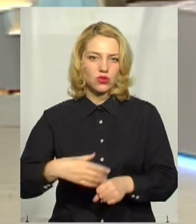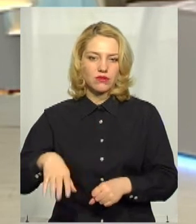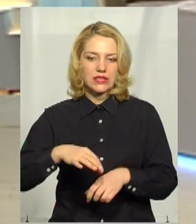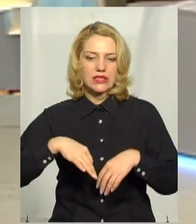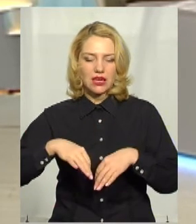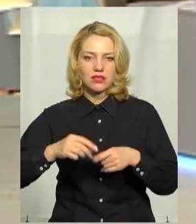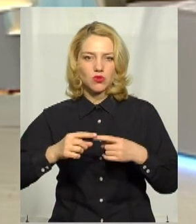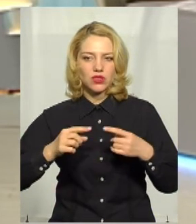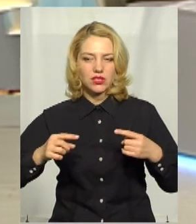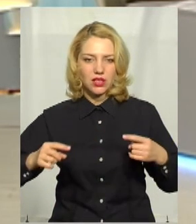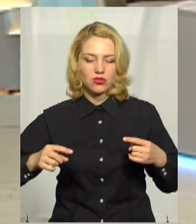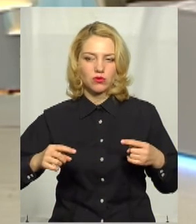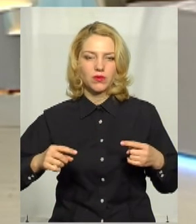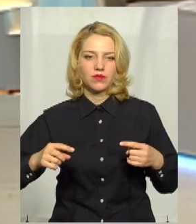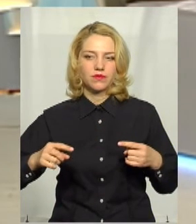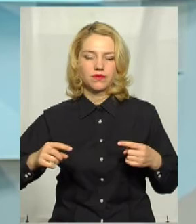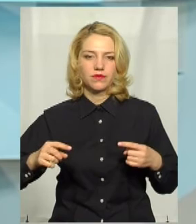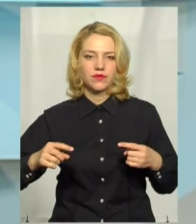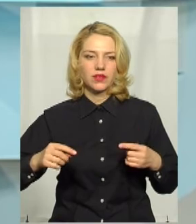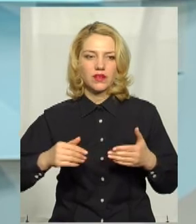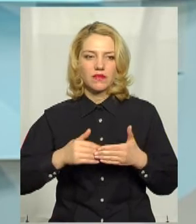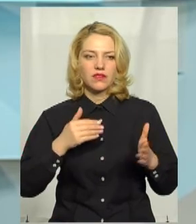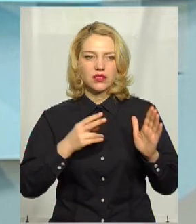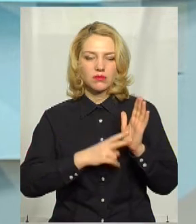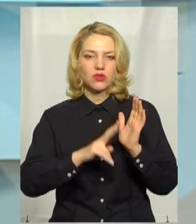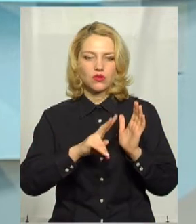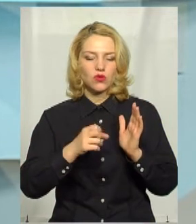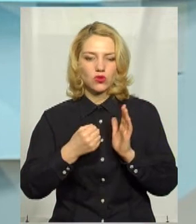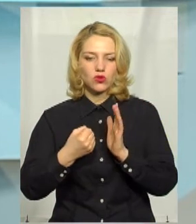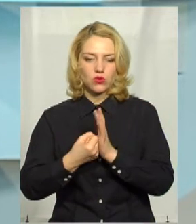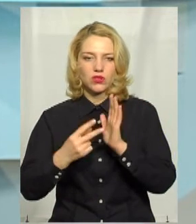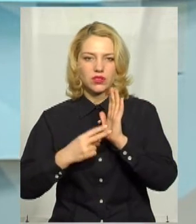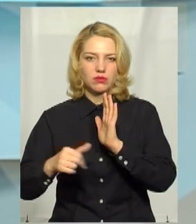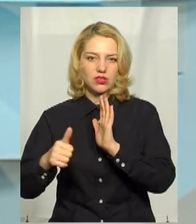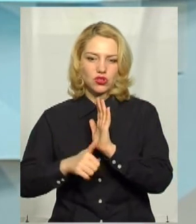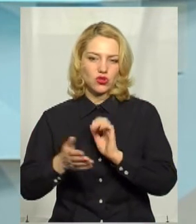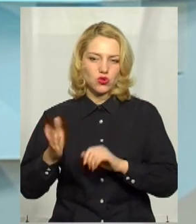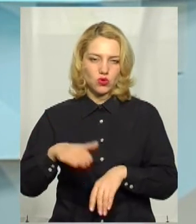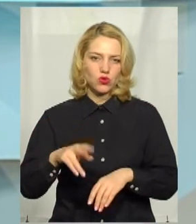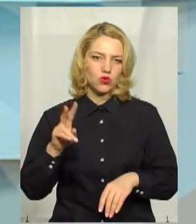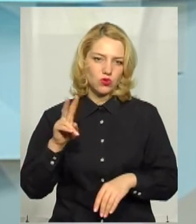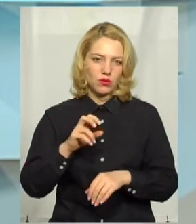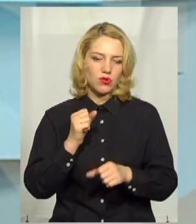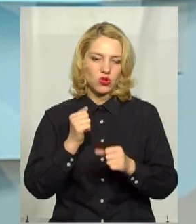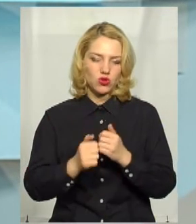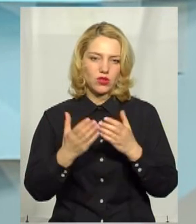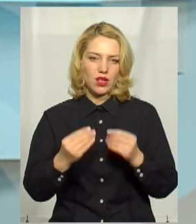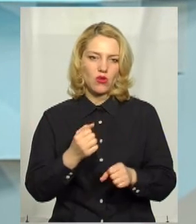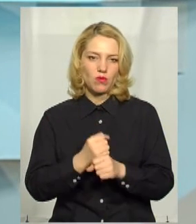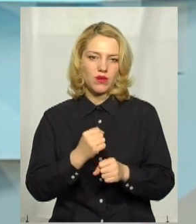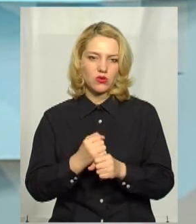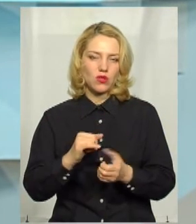транспортні засоби, пішка від 72 до 76 одиниць щоденно працюють на маршрутах.